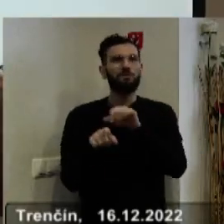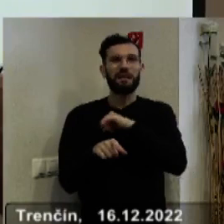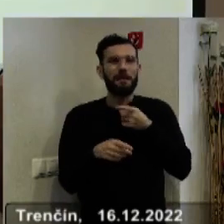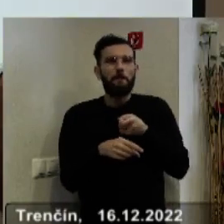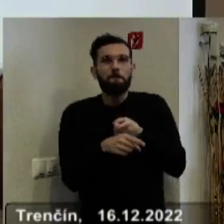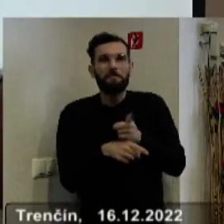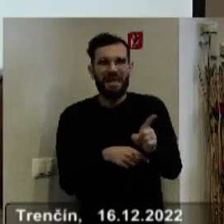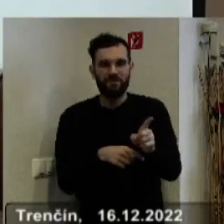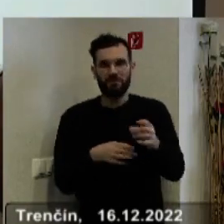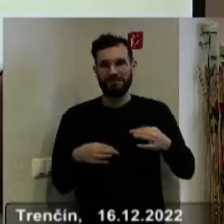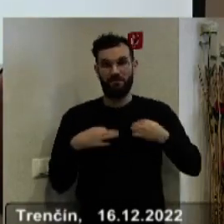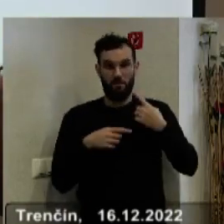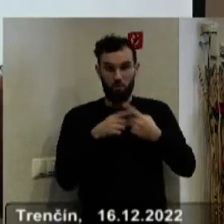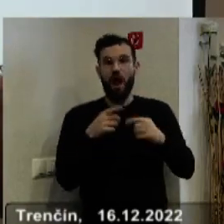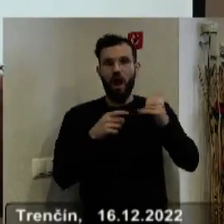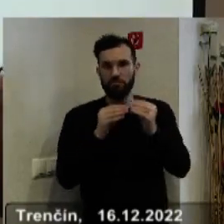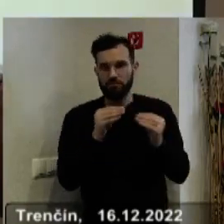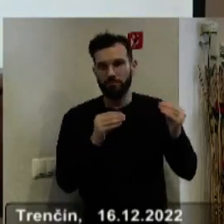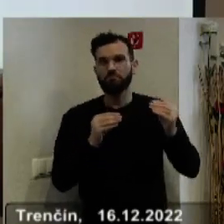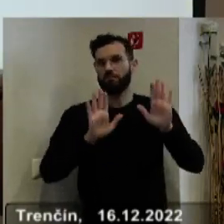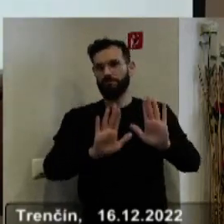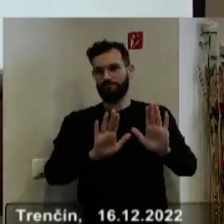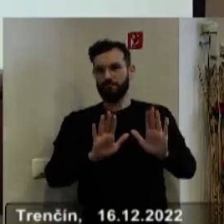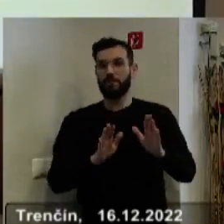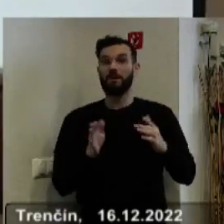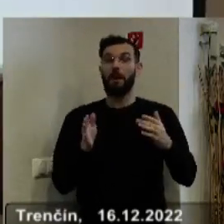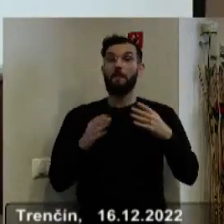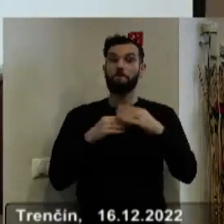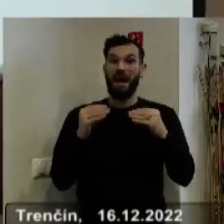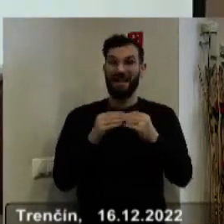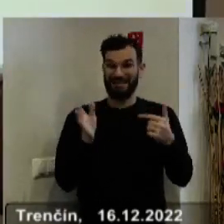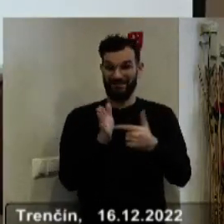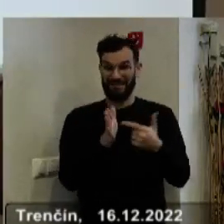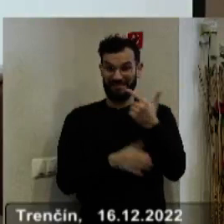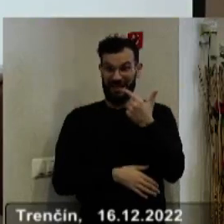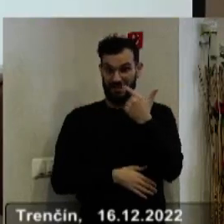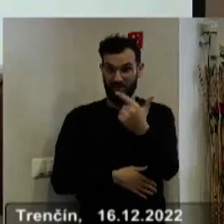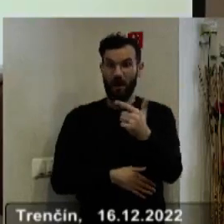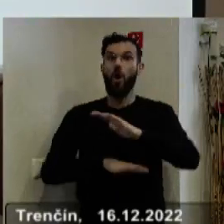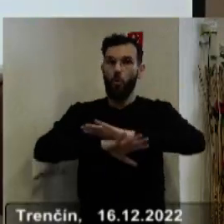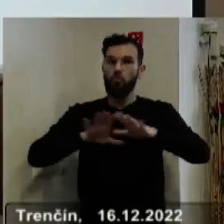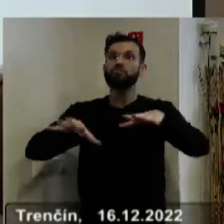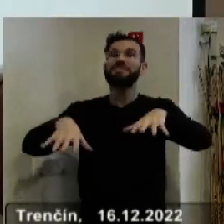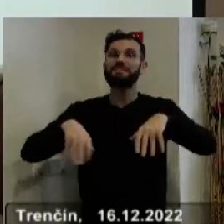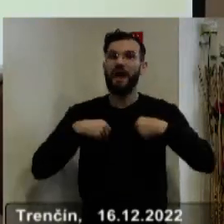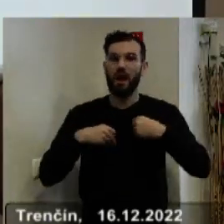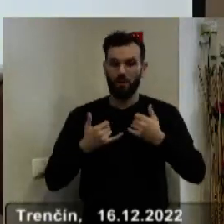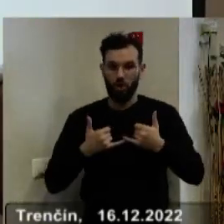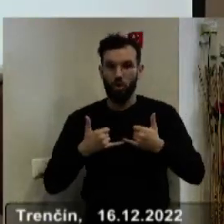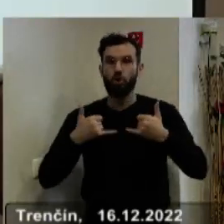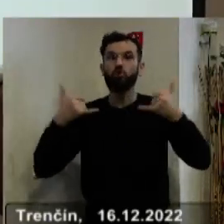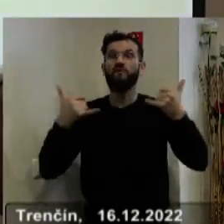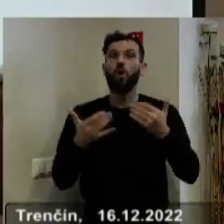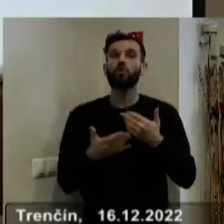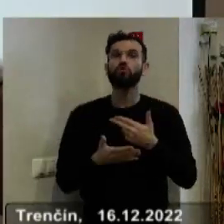dopad jeho zdravotného postihnutia. Už v marci 2022 bola schválená koncepcia rozvoja sociálnych